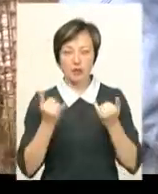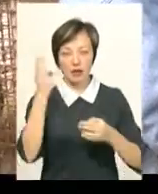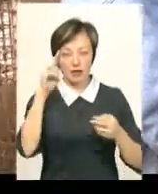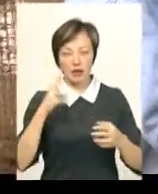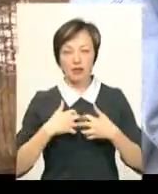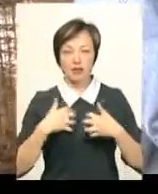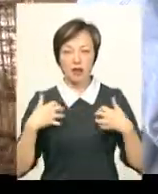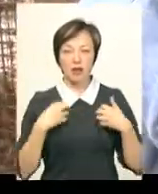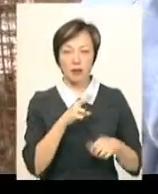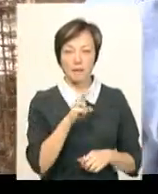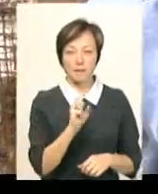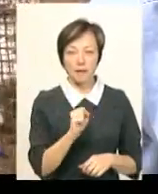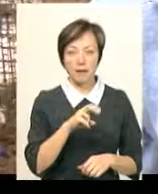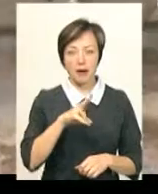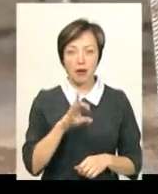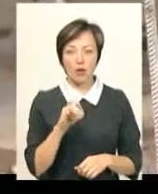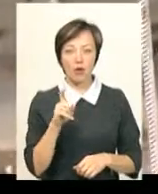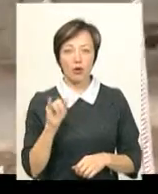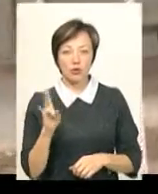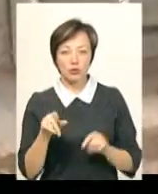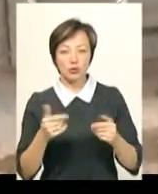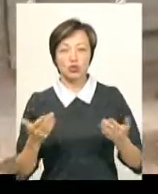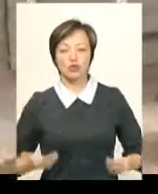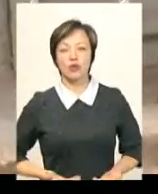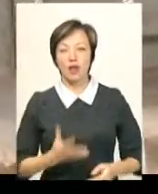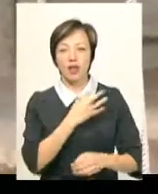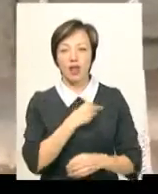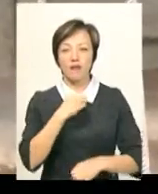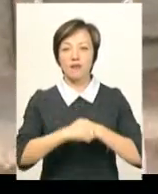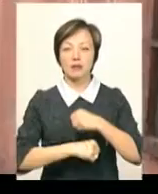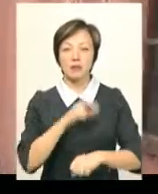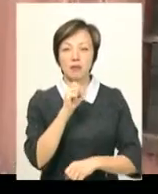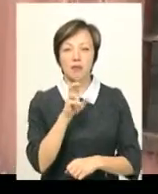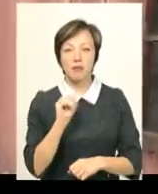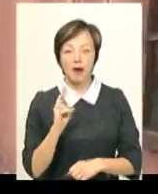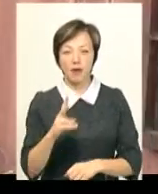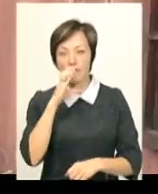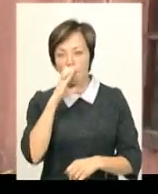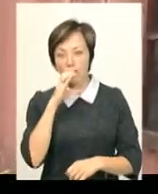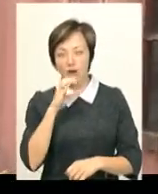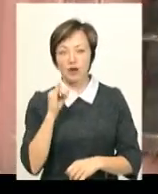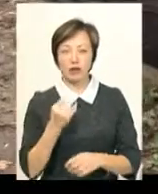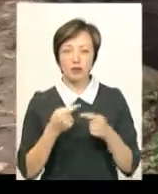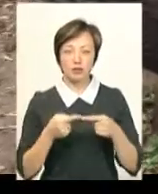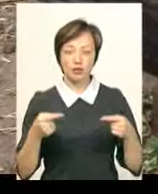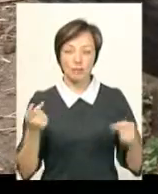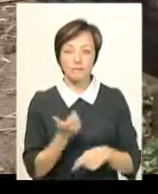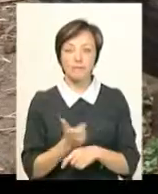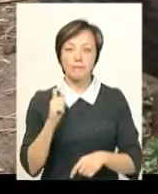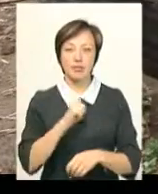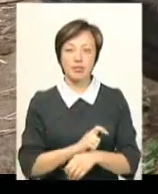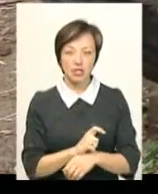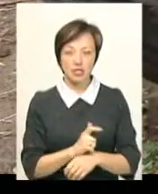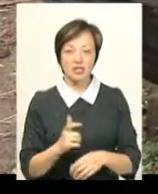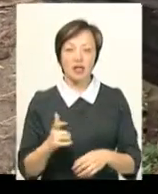диких тварин Сергій Пальохін. За його словами, тут живуть леви, ведмеді, бабаки, лелеки, вовк європейський та еноти. Більшість тварин у минулому